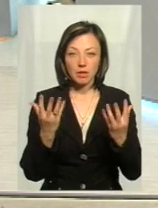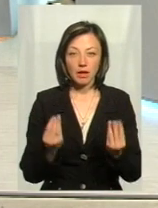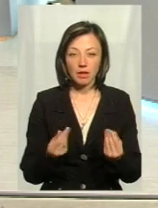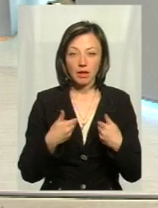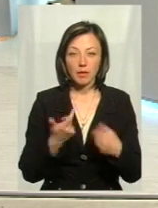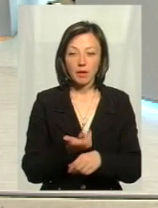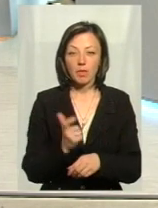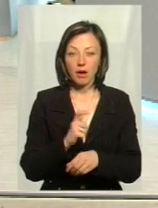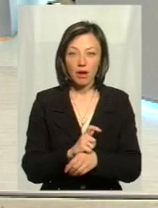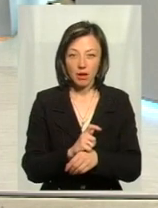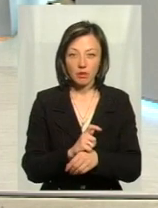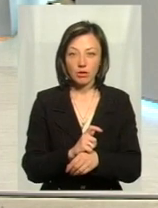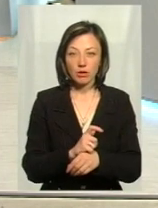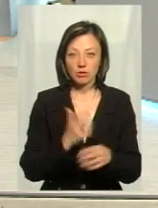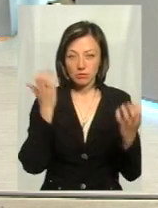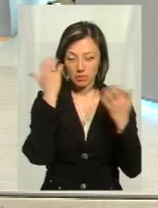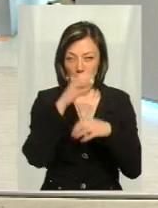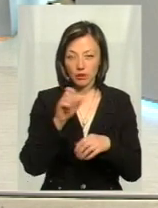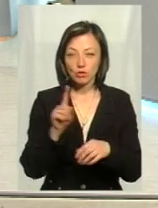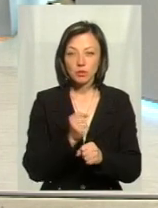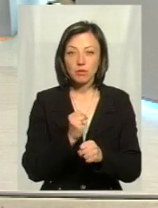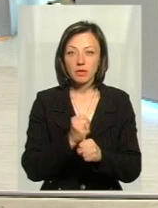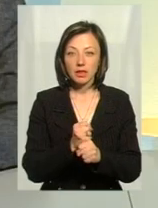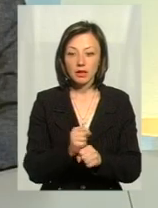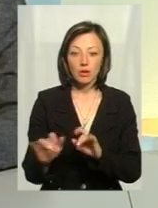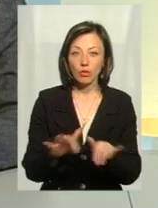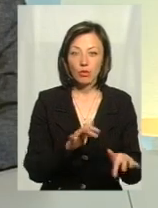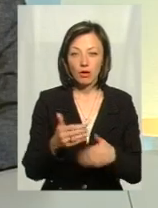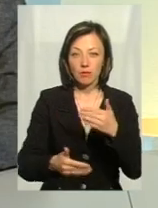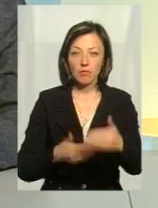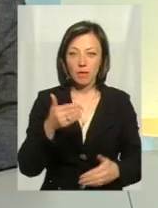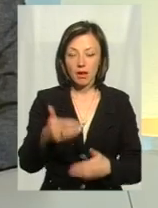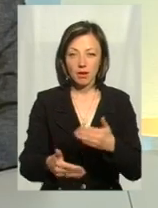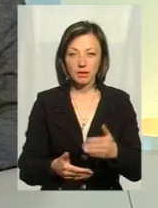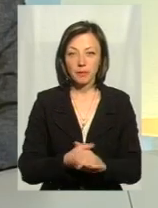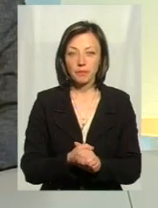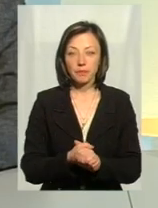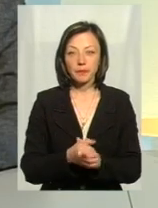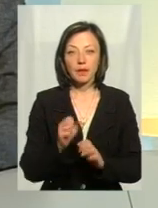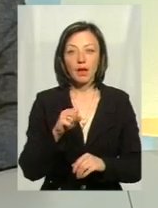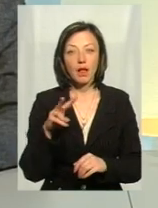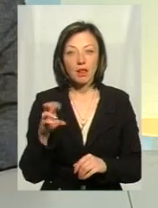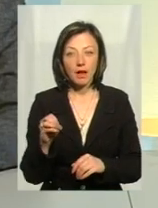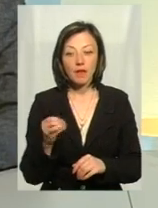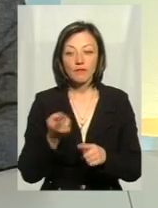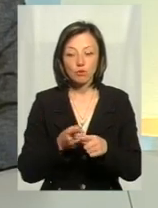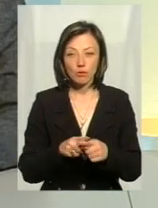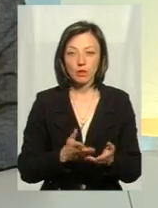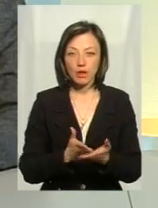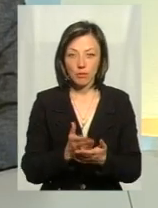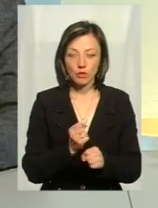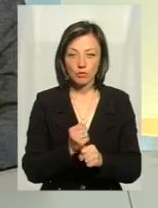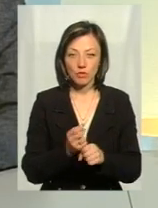набагато на що закриваються очі, аби зробити якісь кроки, хоча б перші. Але і в цьому напрямку